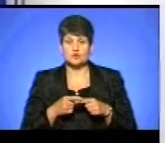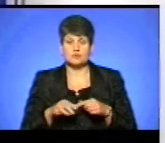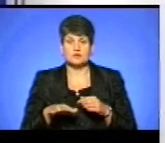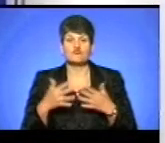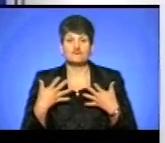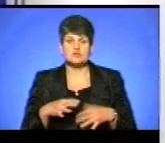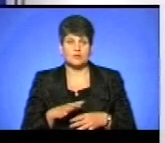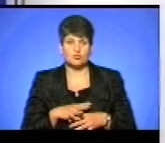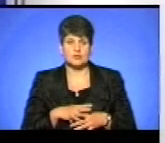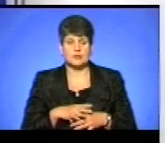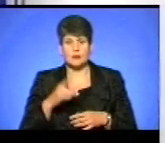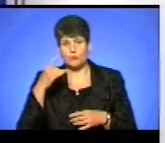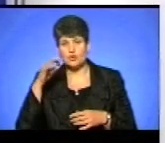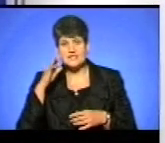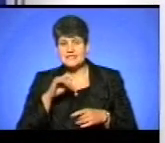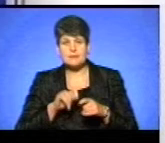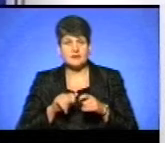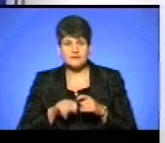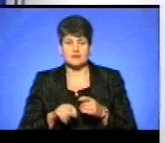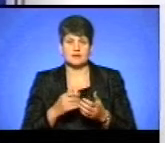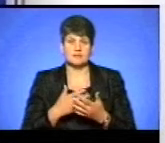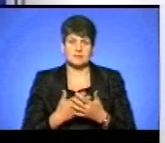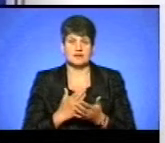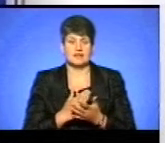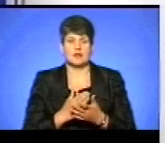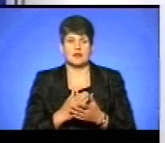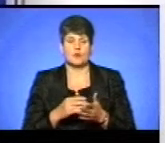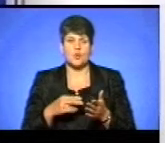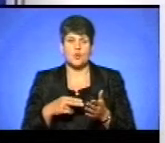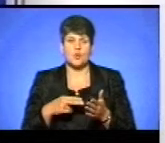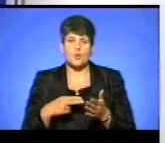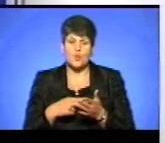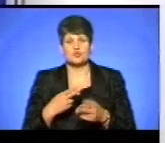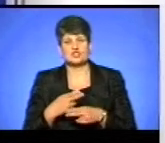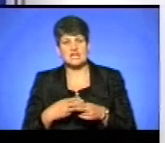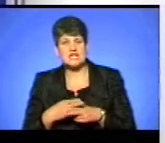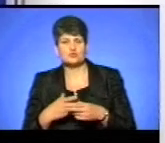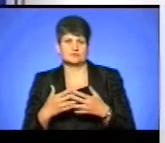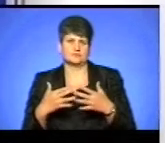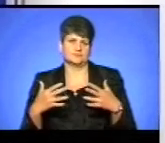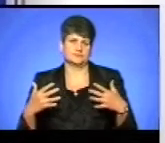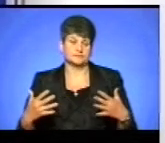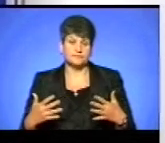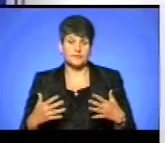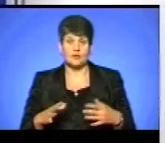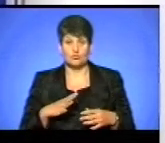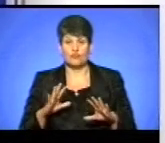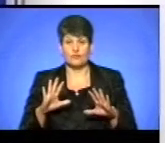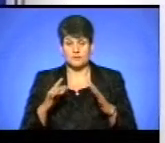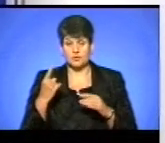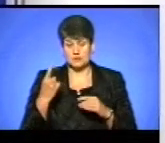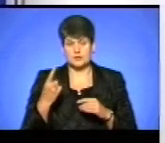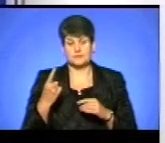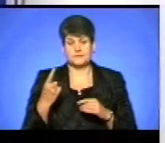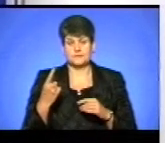були. Поліція їх не перевірила, на предмет наявності в них колючих, гріжучих, інших предметів. Був випадок, коли один з